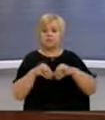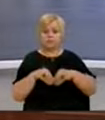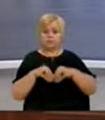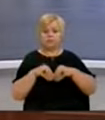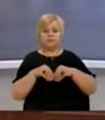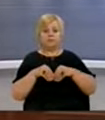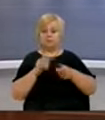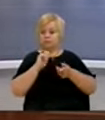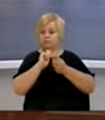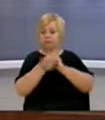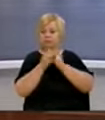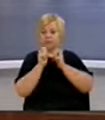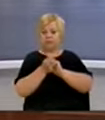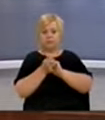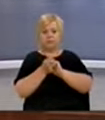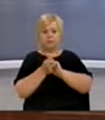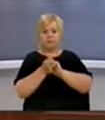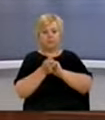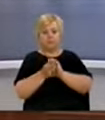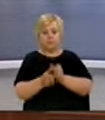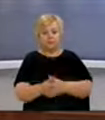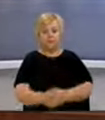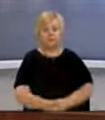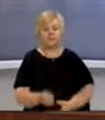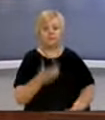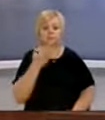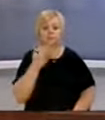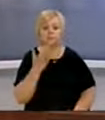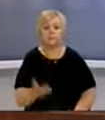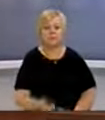pastajti për ndryshimit të dukote për lecim të dytë. Farinder.